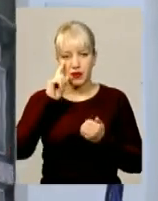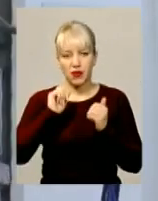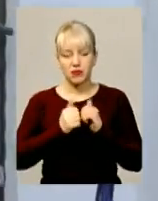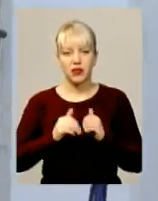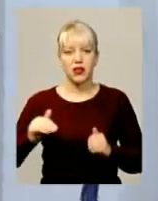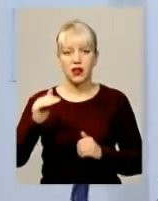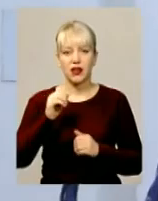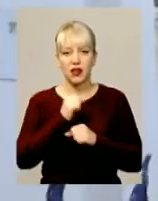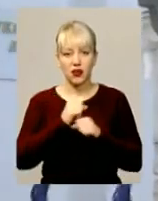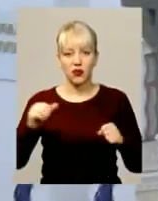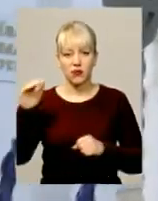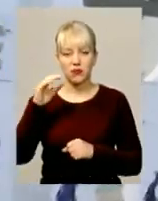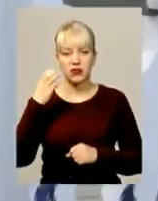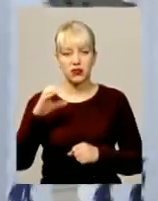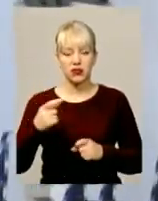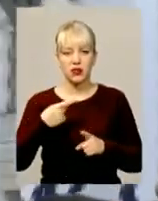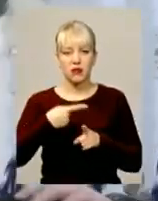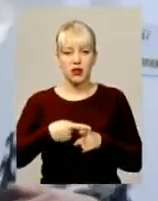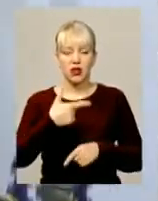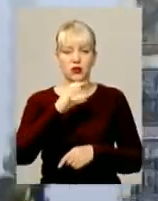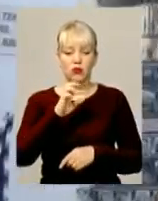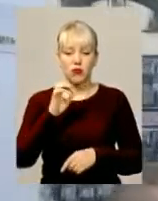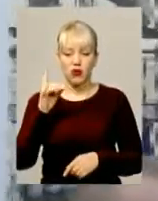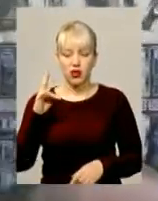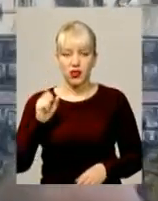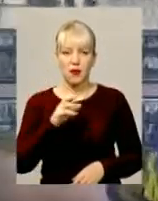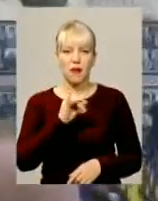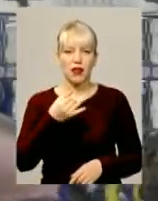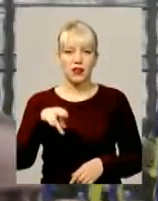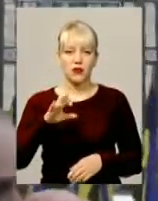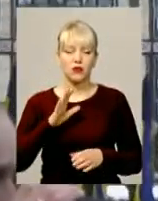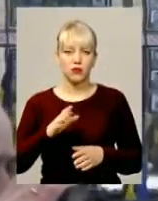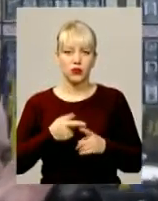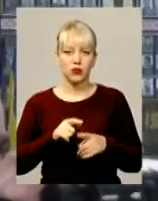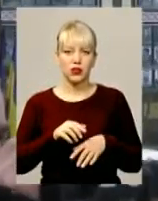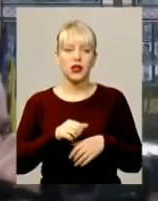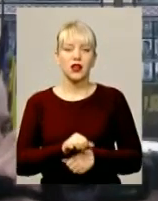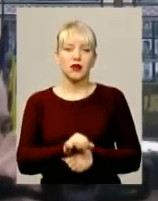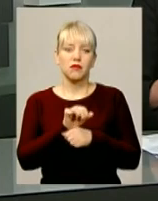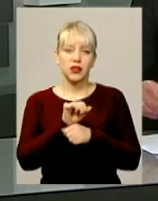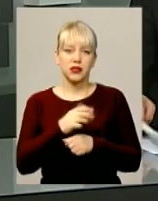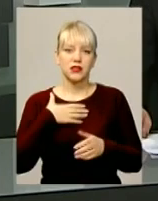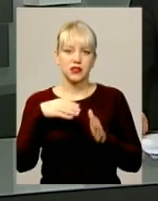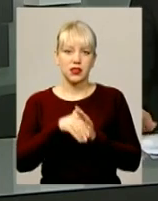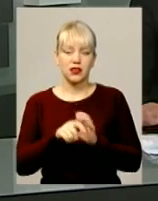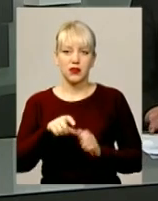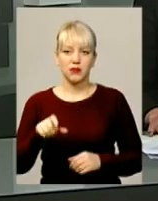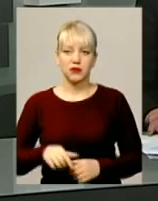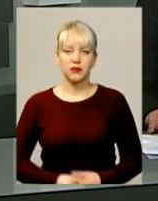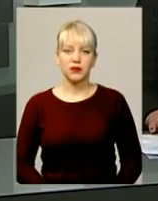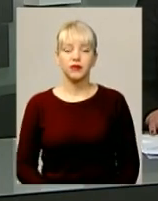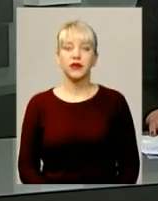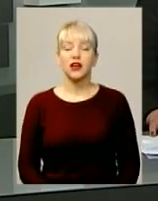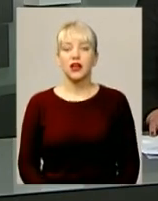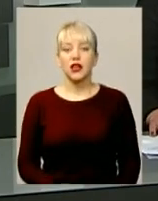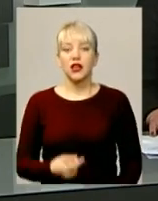що на перехресті вулиць Соборної та Героїв Майдану, відбудеться паналхида за загиблими та мітинг. До інших тем.